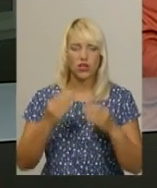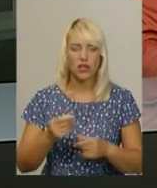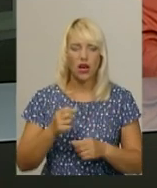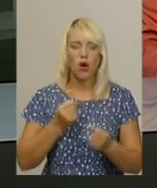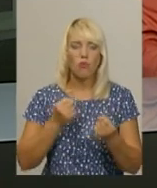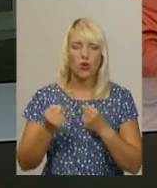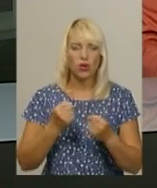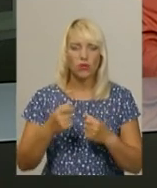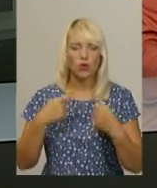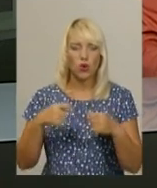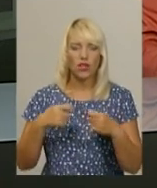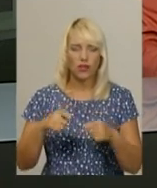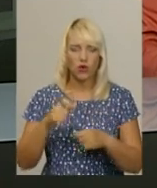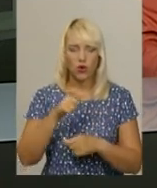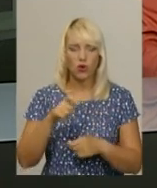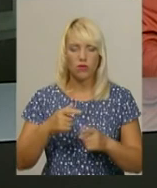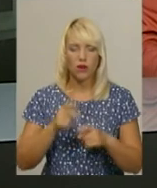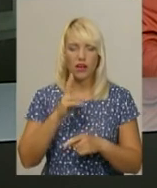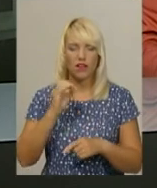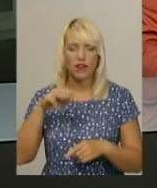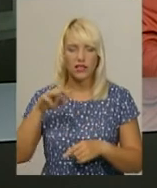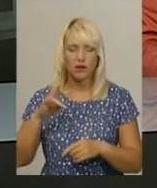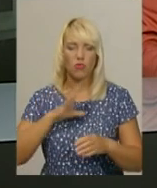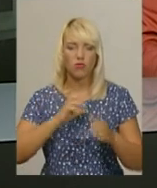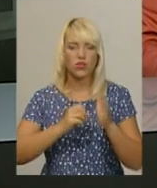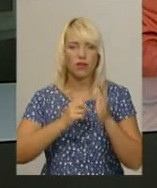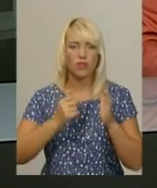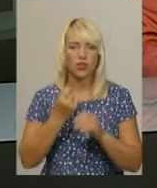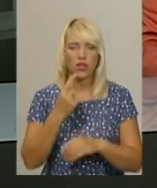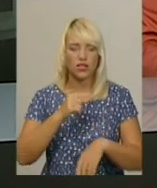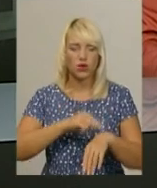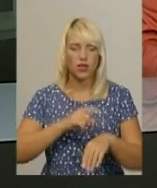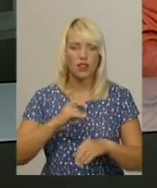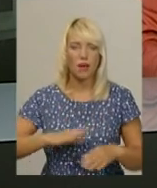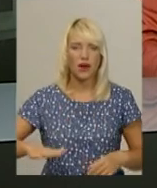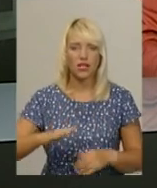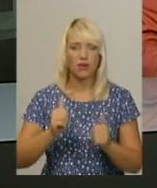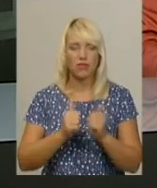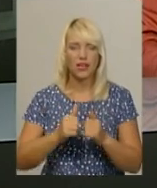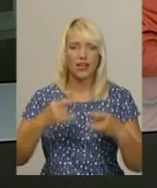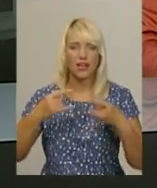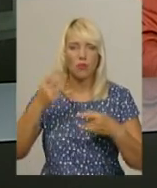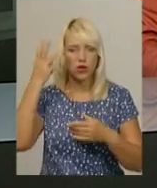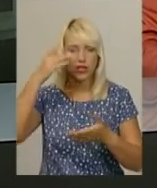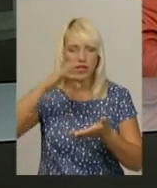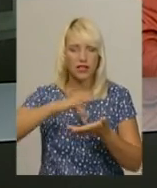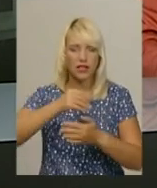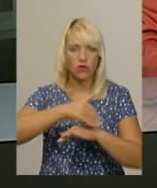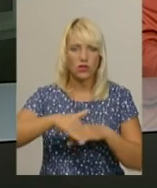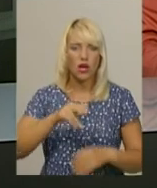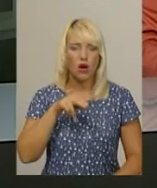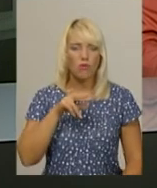Квест стартував об 11-й годині на майданчику перед центральним входом до телеканалу «Поділя Центр», що на Володимирській, 92.